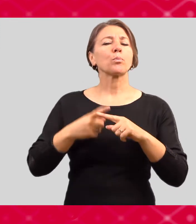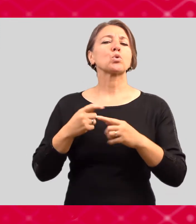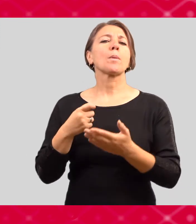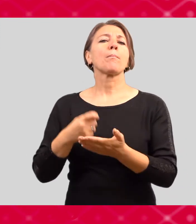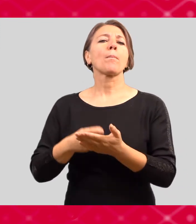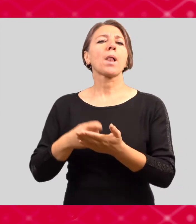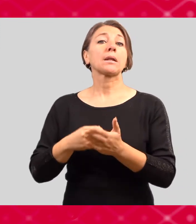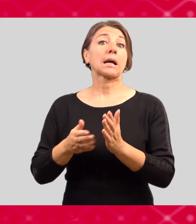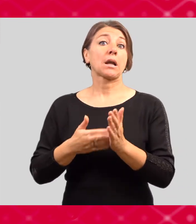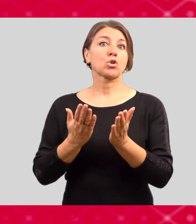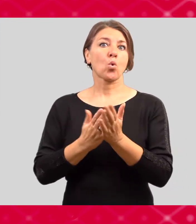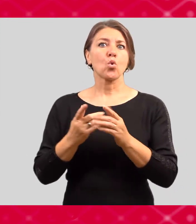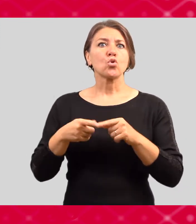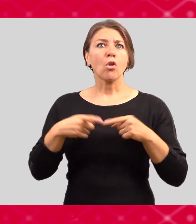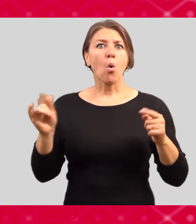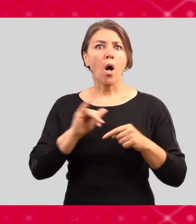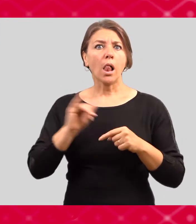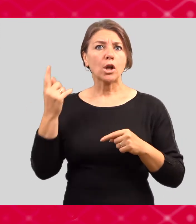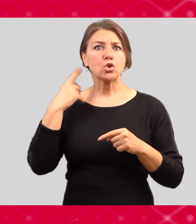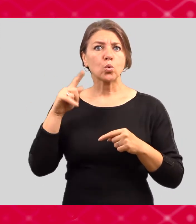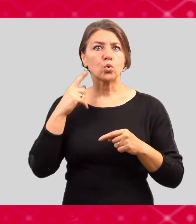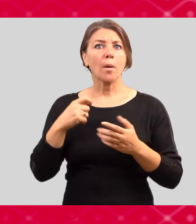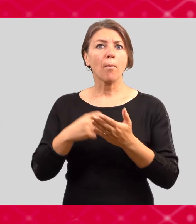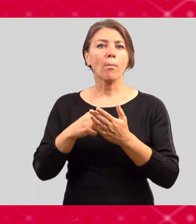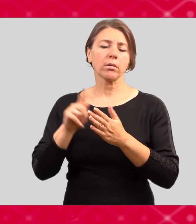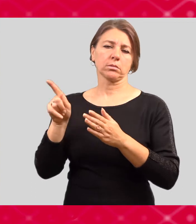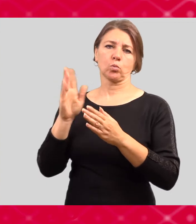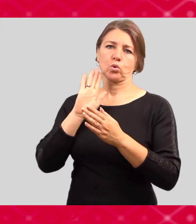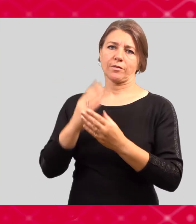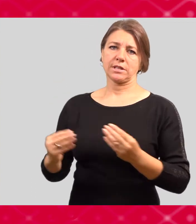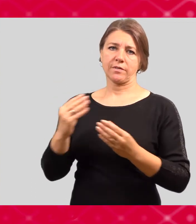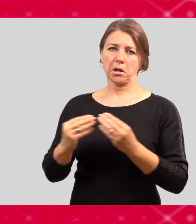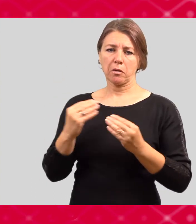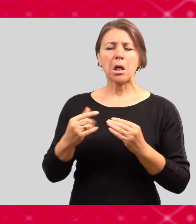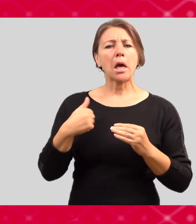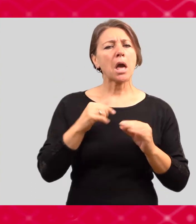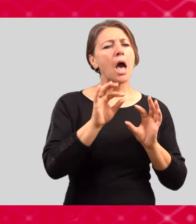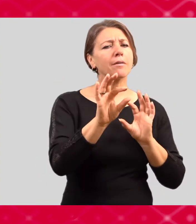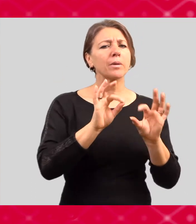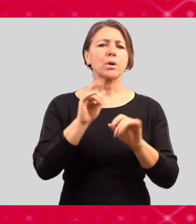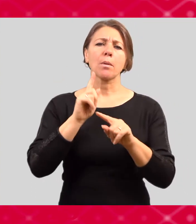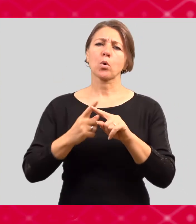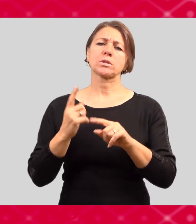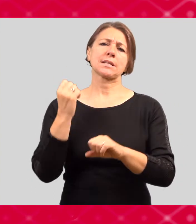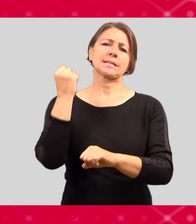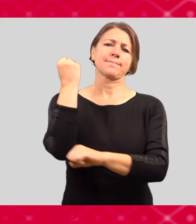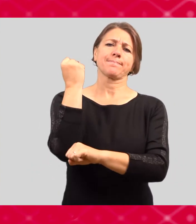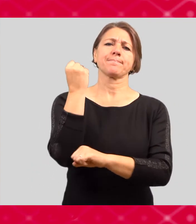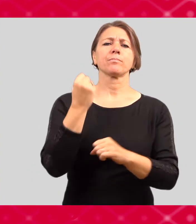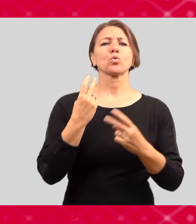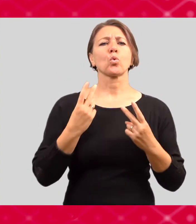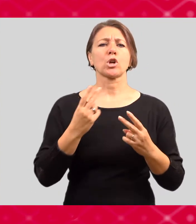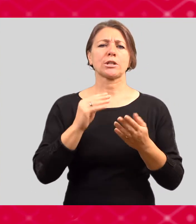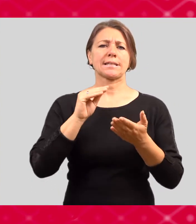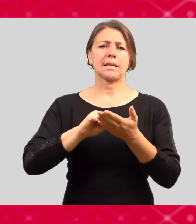poplatky za překročení standardní doby studia. Já tady zmíním jenom některá stipendia, která jsou určena